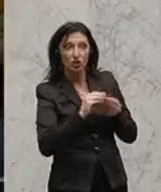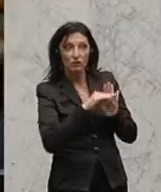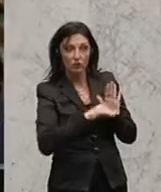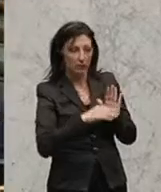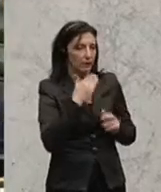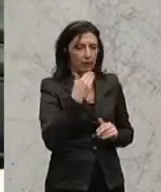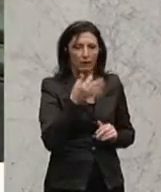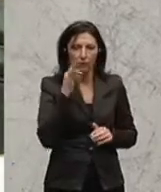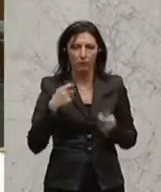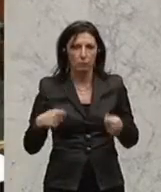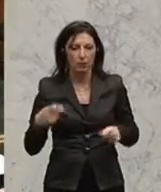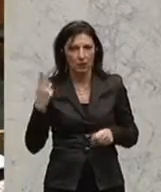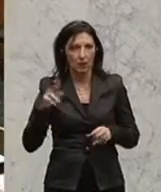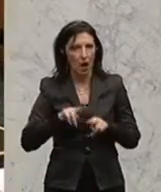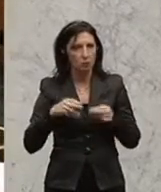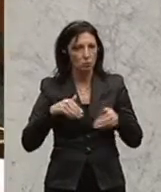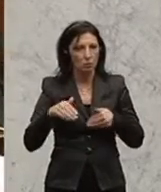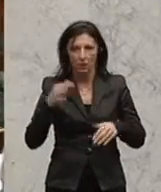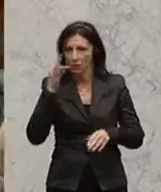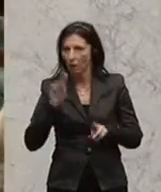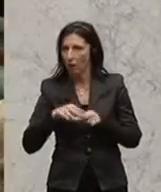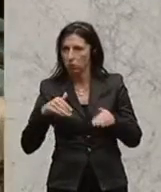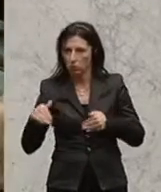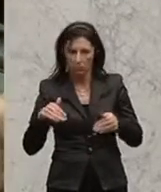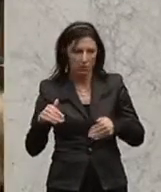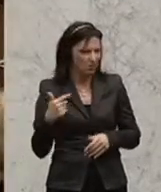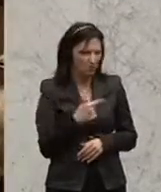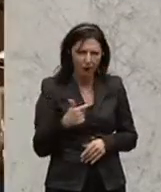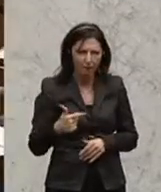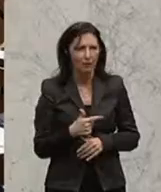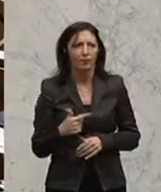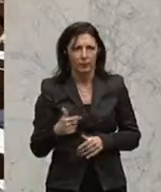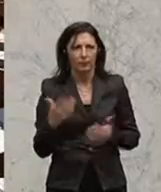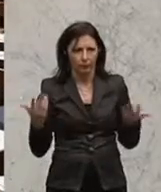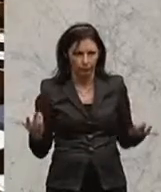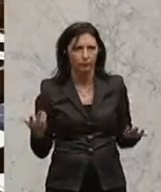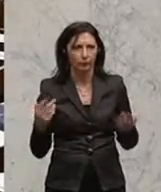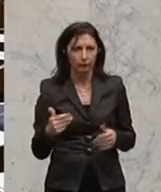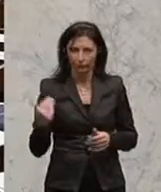Christoph Matznetter, der Wirtschaftssprecher der SPÖ, ist schon am Wort. Der Abgeordnete Hable